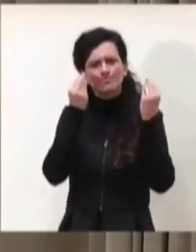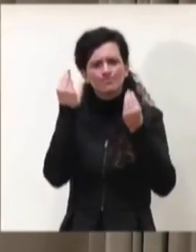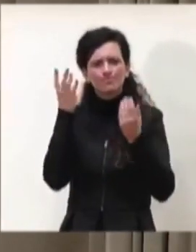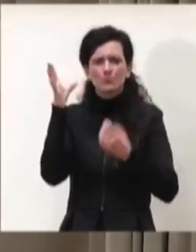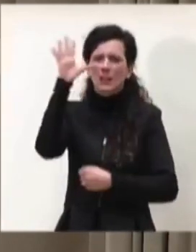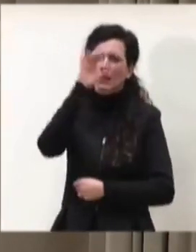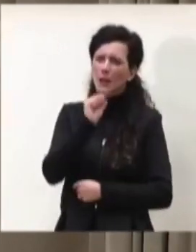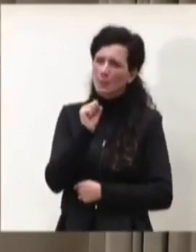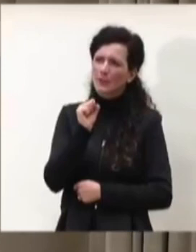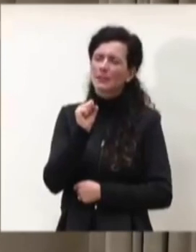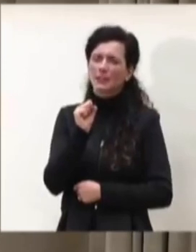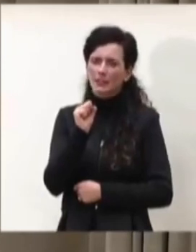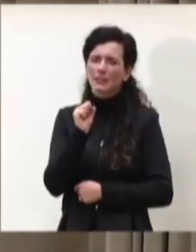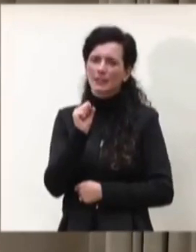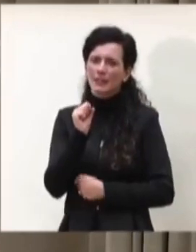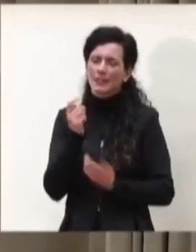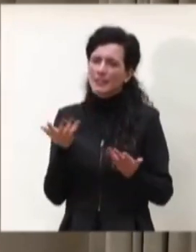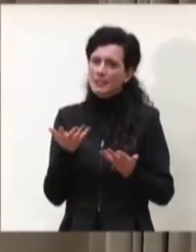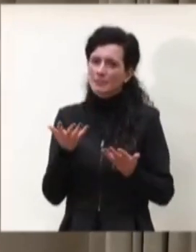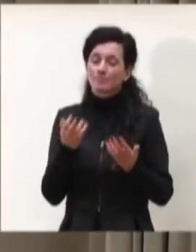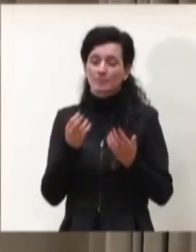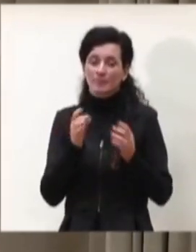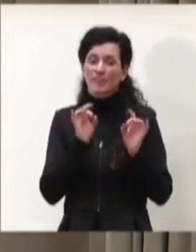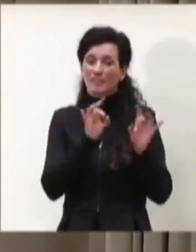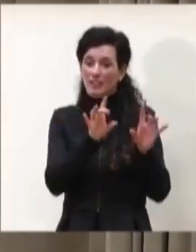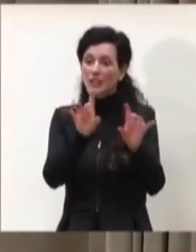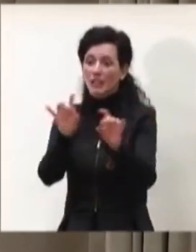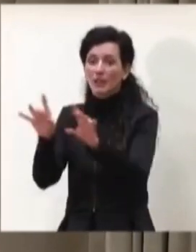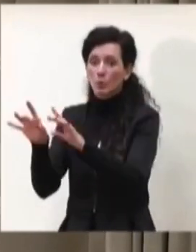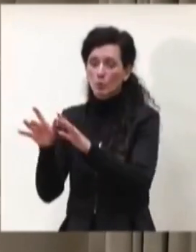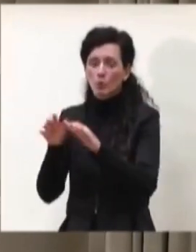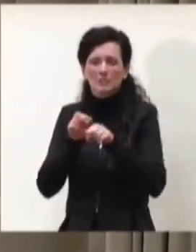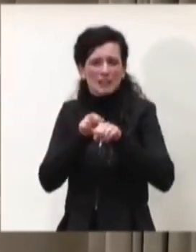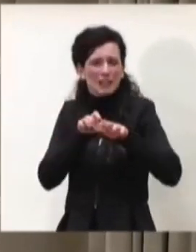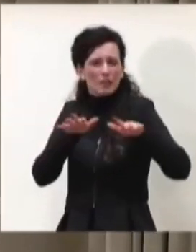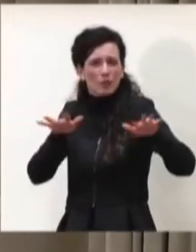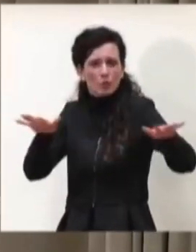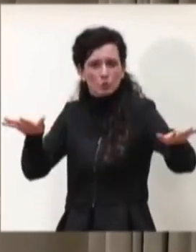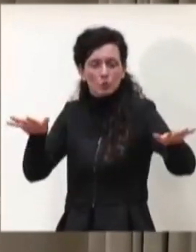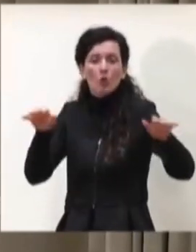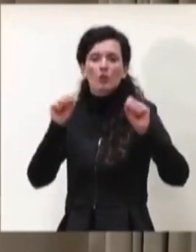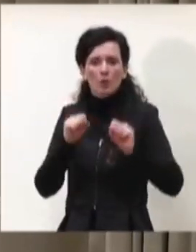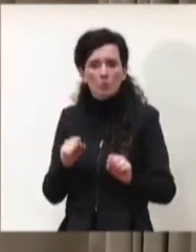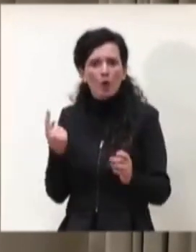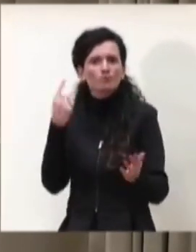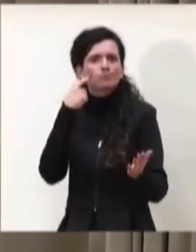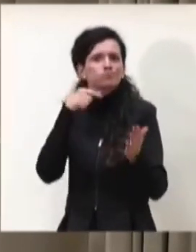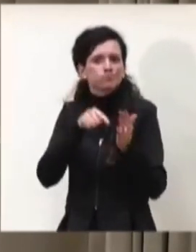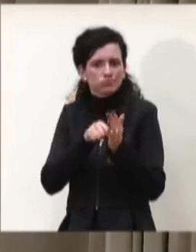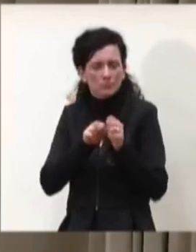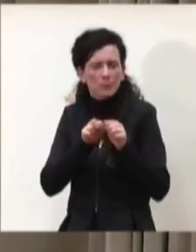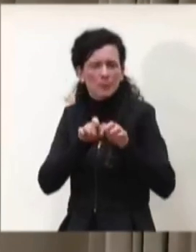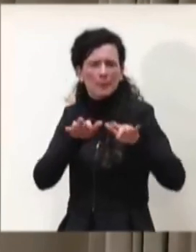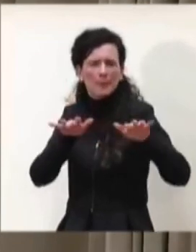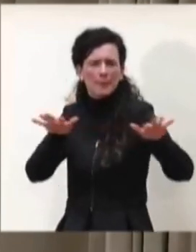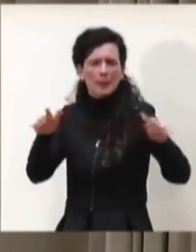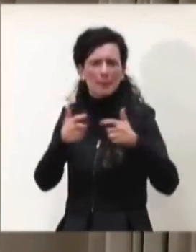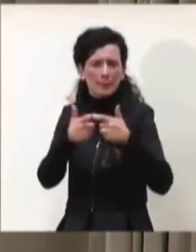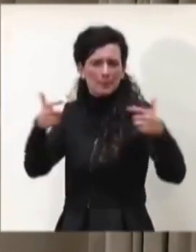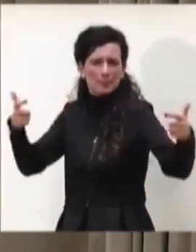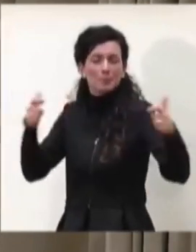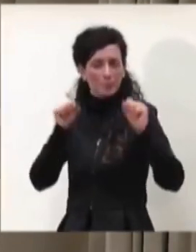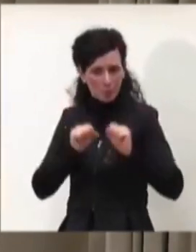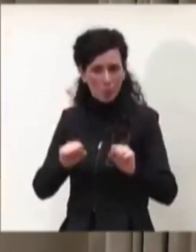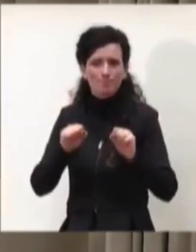che la diffusione del virus possa riprendere in maniera molto forte.